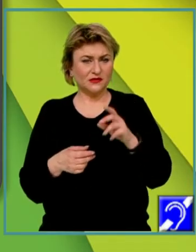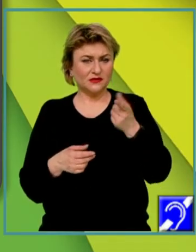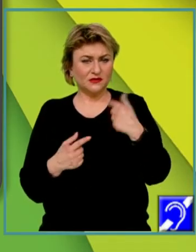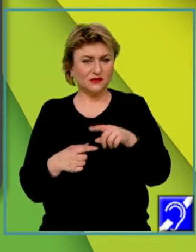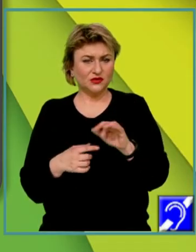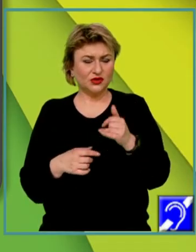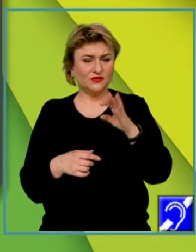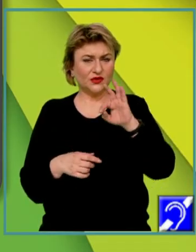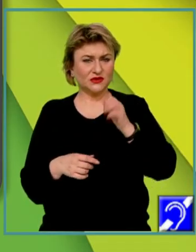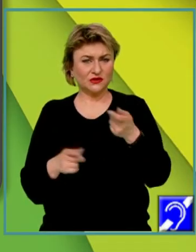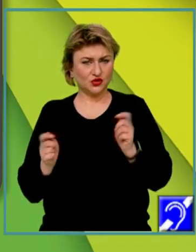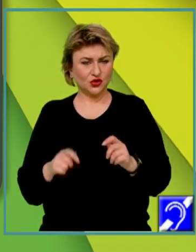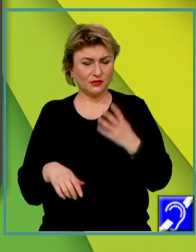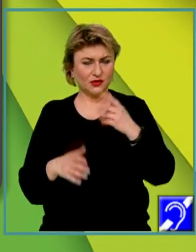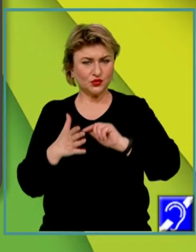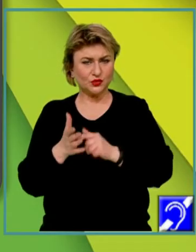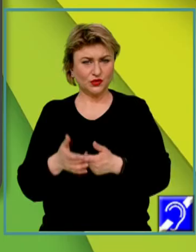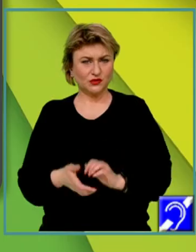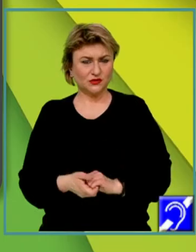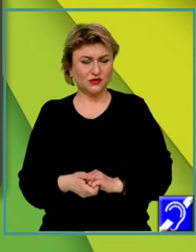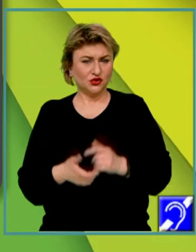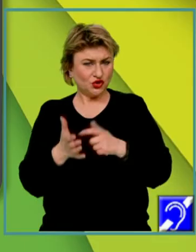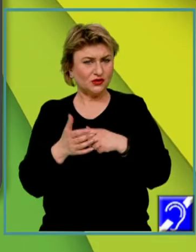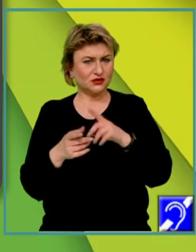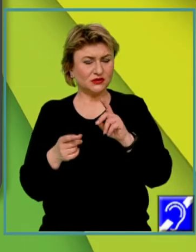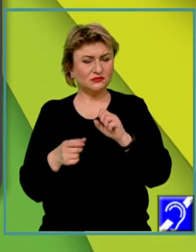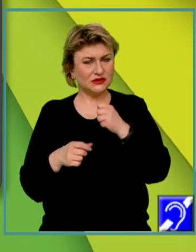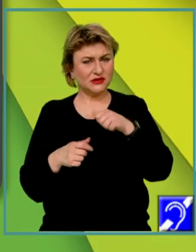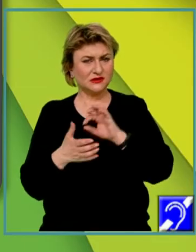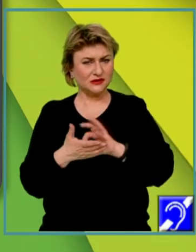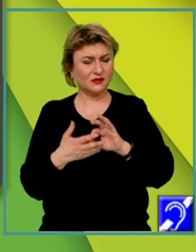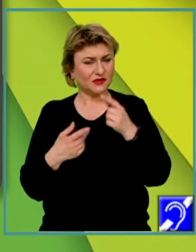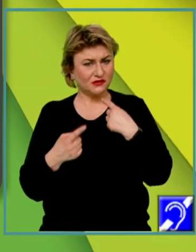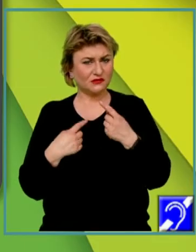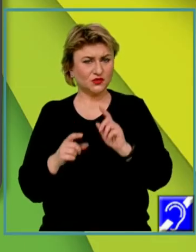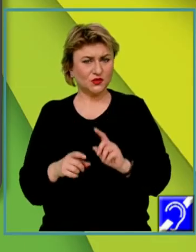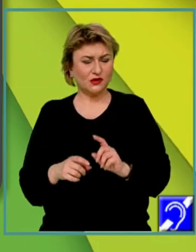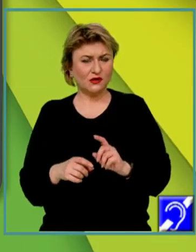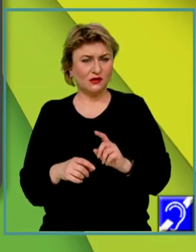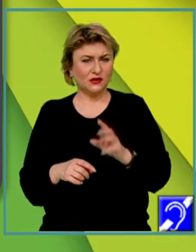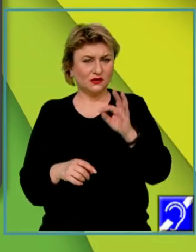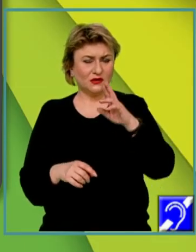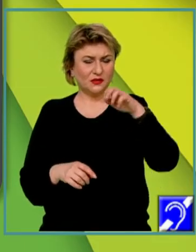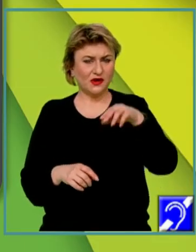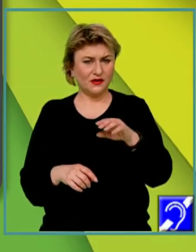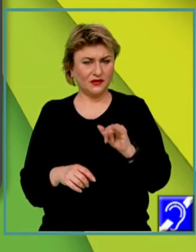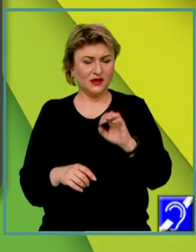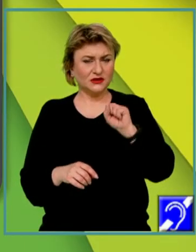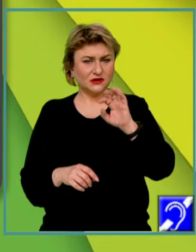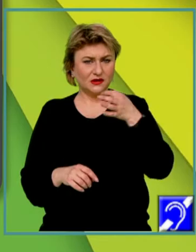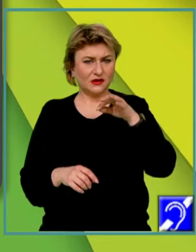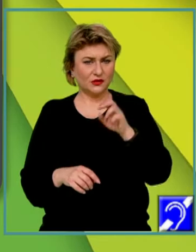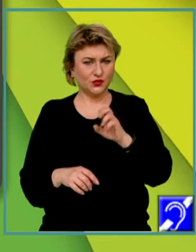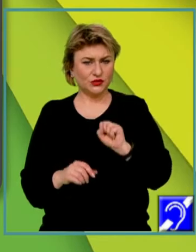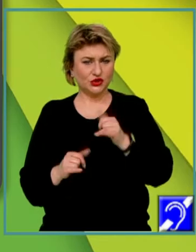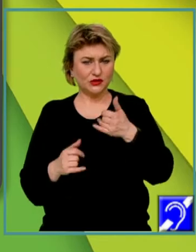influența socială. Patru puncte trebuie să redactăm interacțiunea dintre termenii status și influență socială,